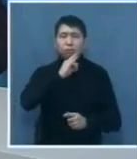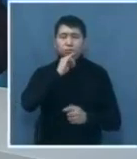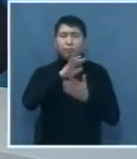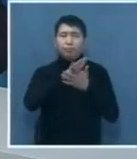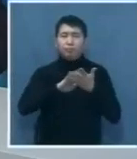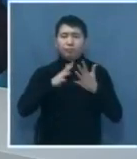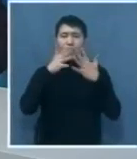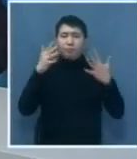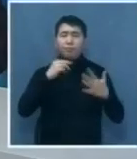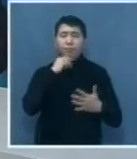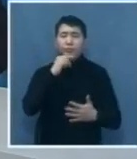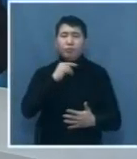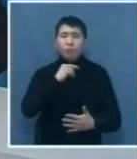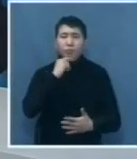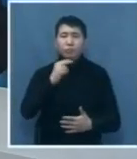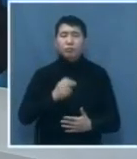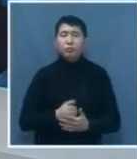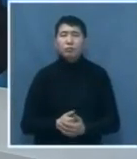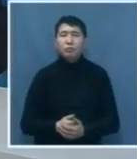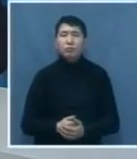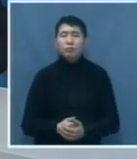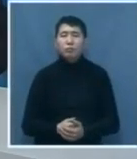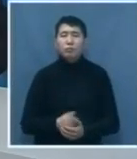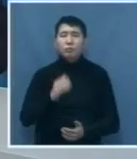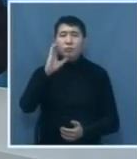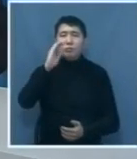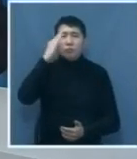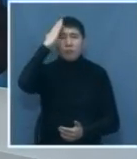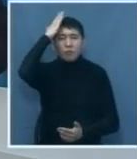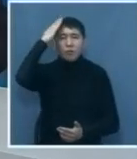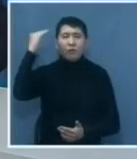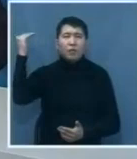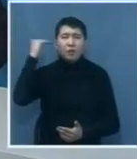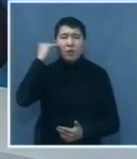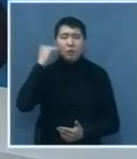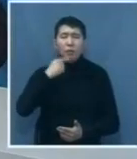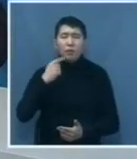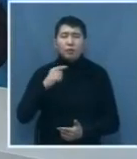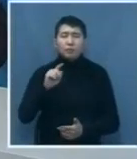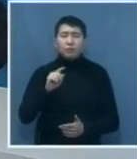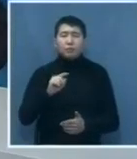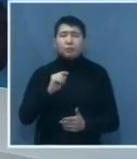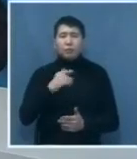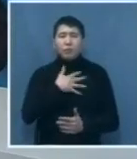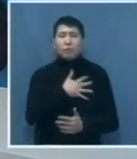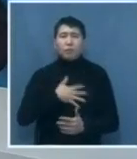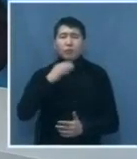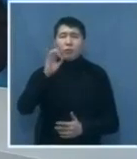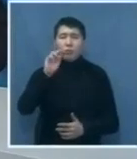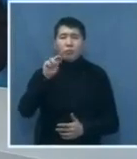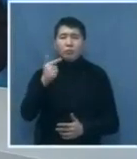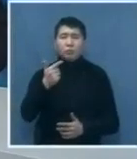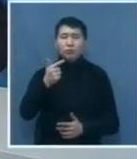уделять особое внимание всестороннему взаимодействию с Вьетнамом. В свою очередь, председатель национального собрания подчеркнул особую роль первого президента